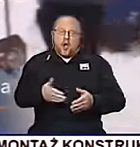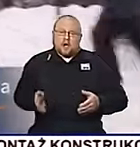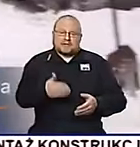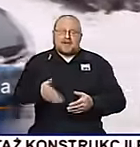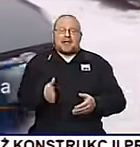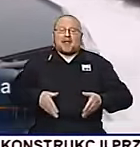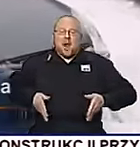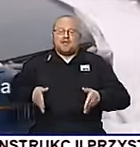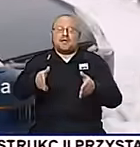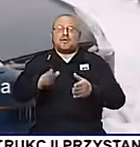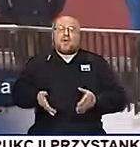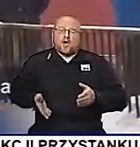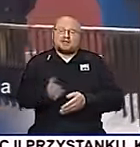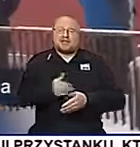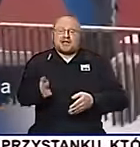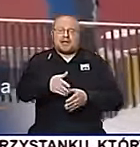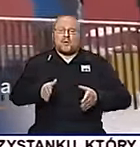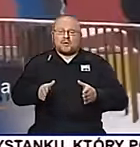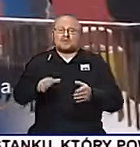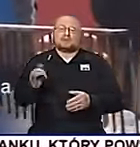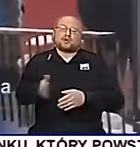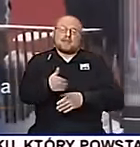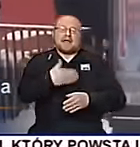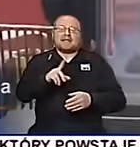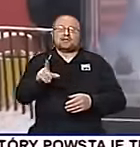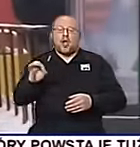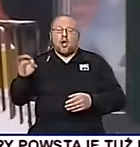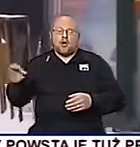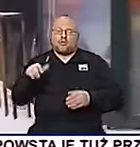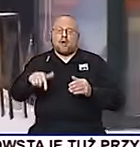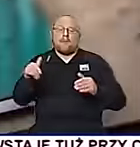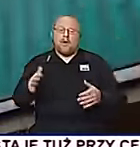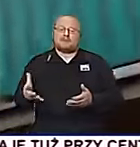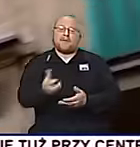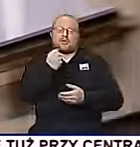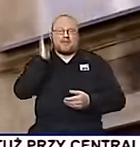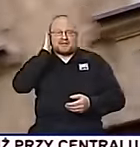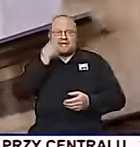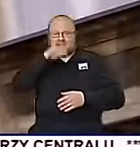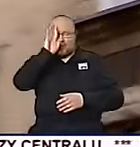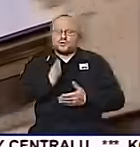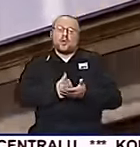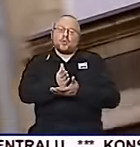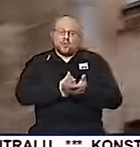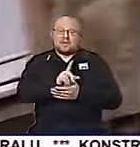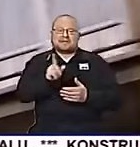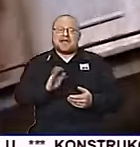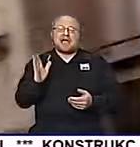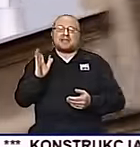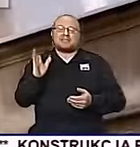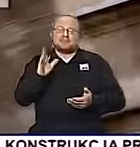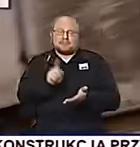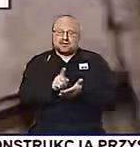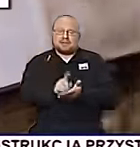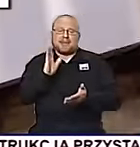zamiatanie chodników czy sprzątanie z o.o. To niektóre prace, których mogą się podjąć mieszkańcy Łodzi. W zamian za to, dług za czynsz będzie malał.